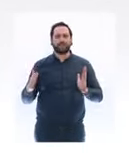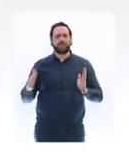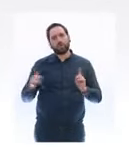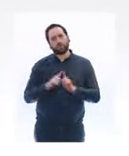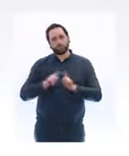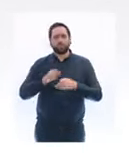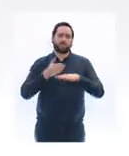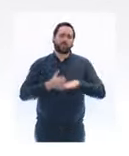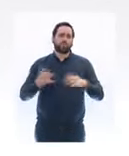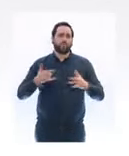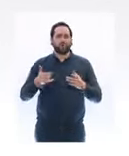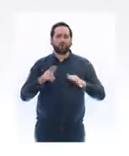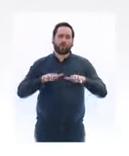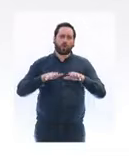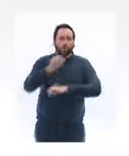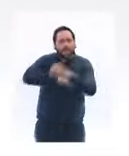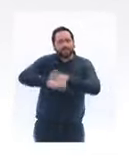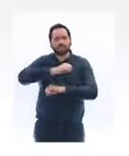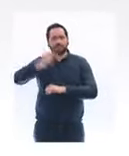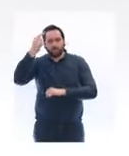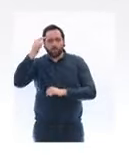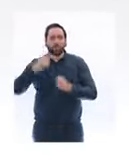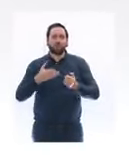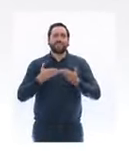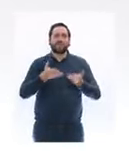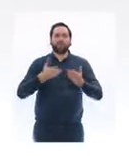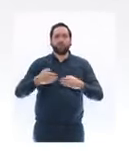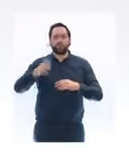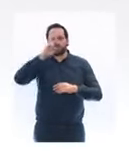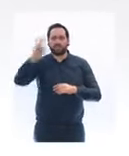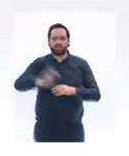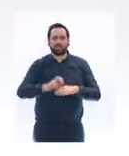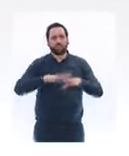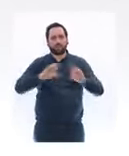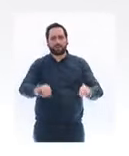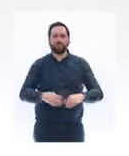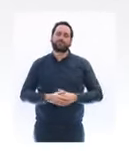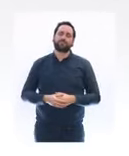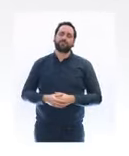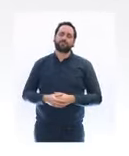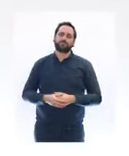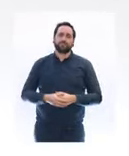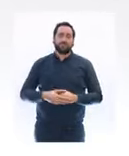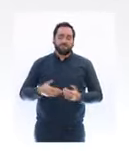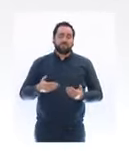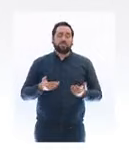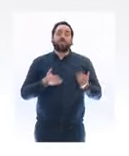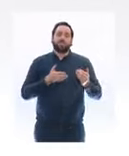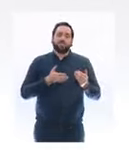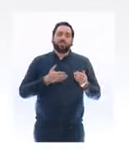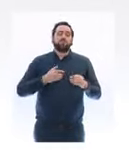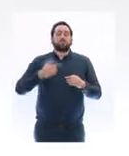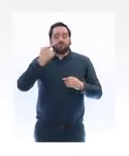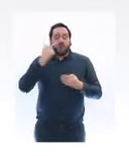place. Nous verrons, dans 15 jours, au regard de la situation sanitaire, si une ouverture classique redevient